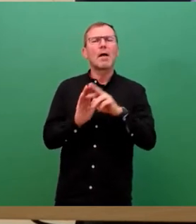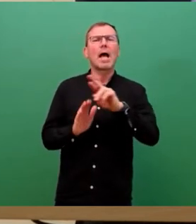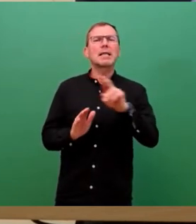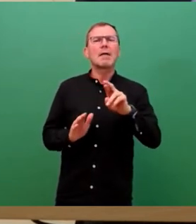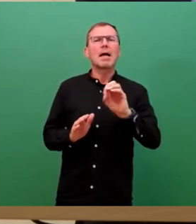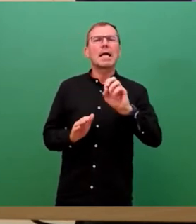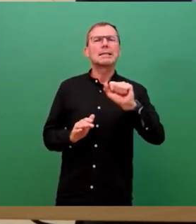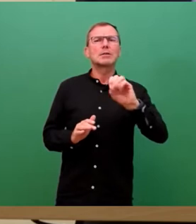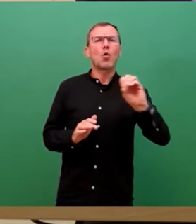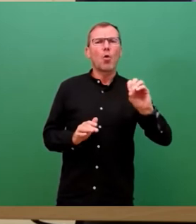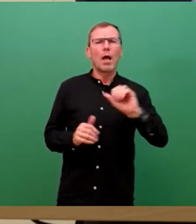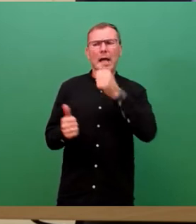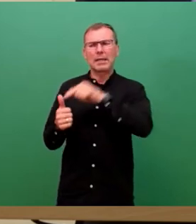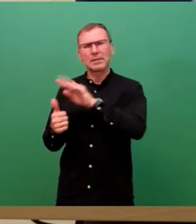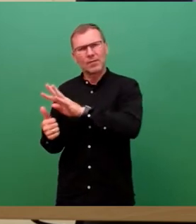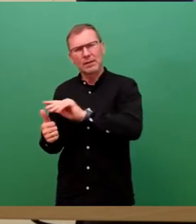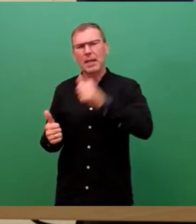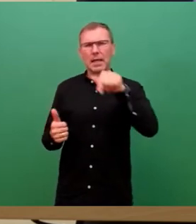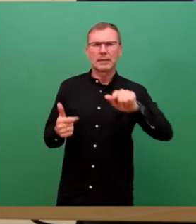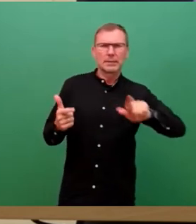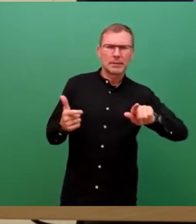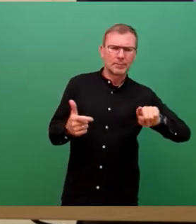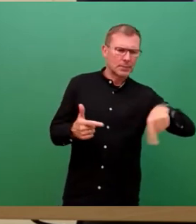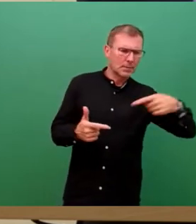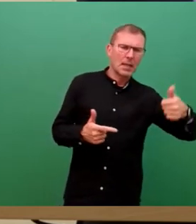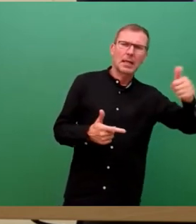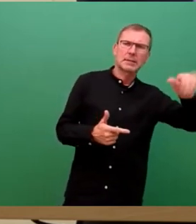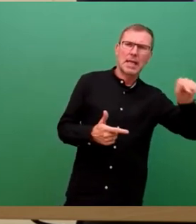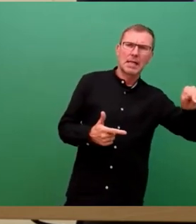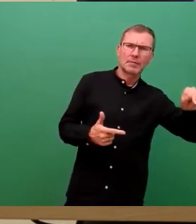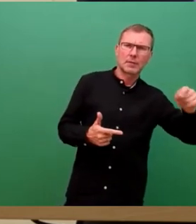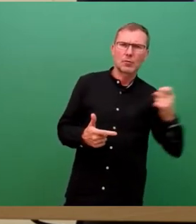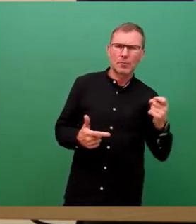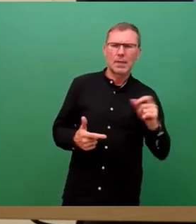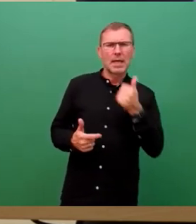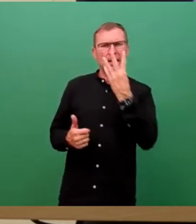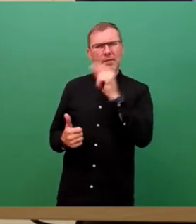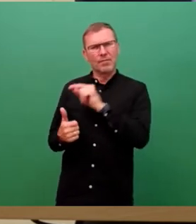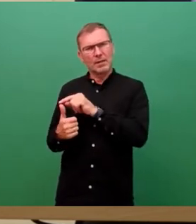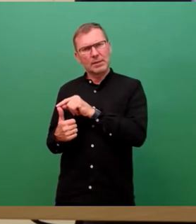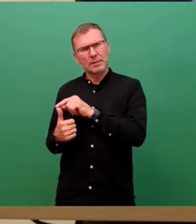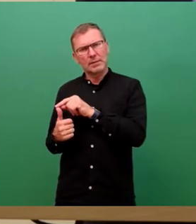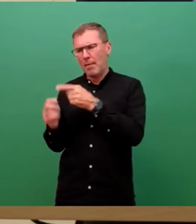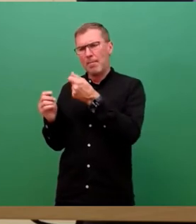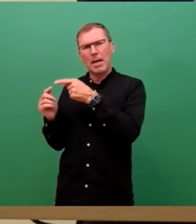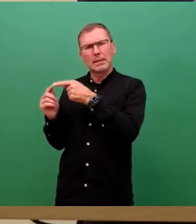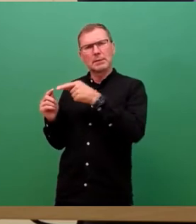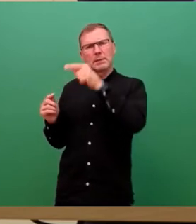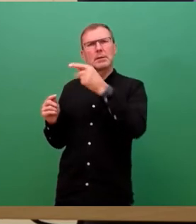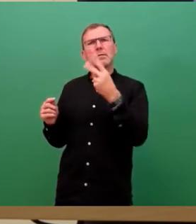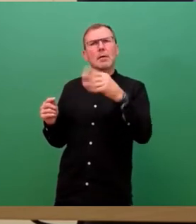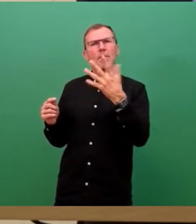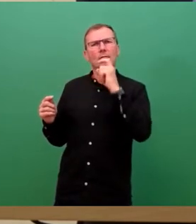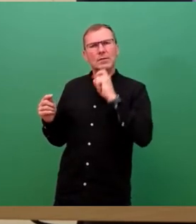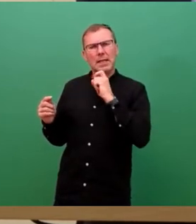.4., zum 1.7. und jetzt kommen zum 1.11. gegeben. Zum 1.4. stiegen die Preise um 2,5 Cent pro